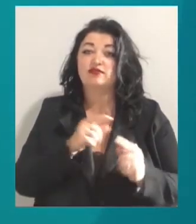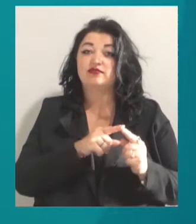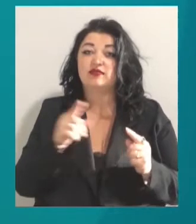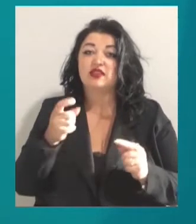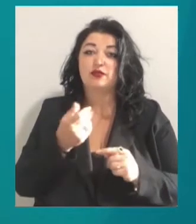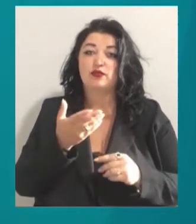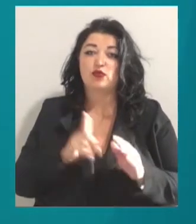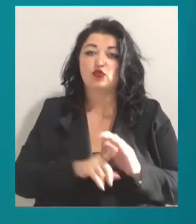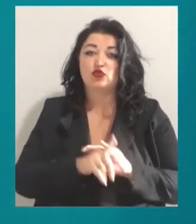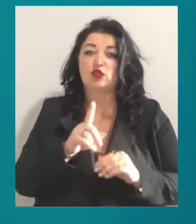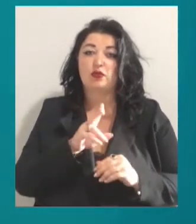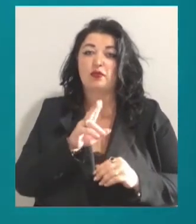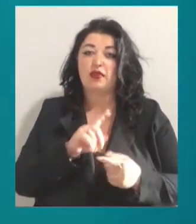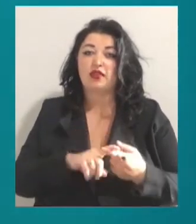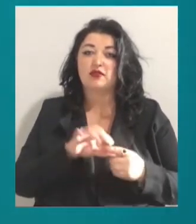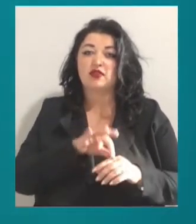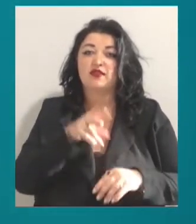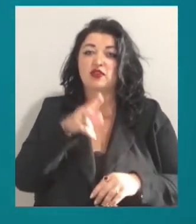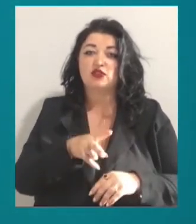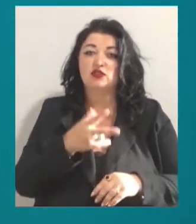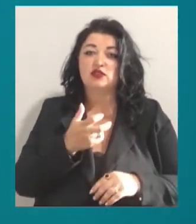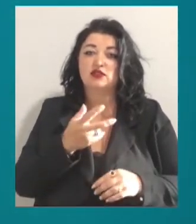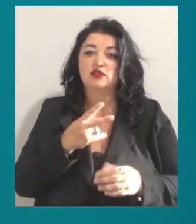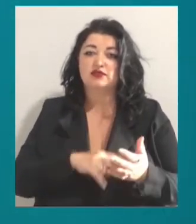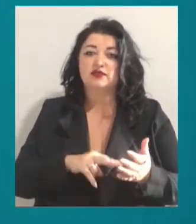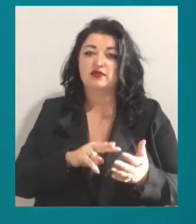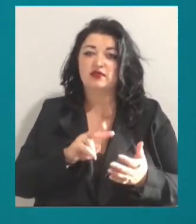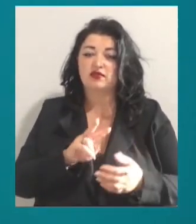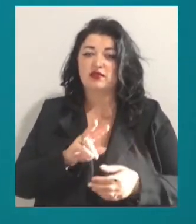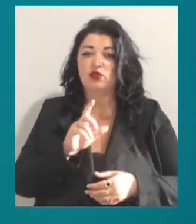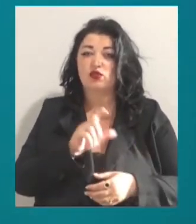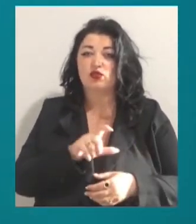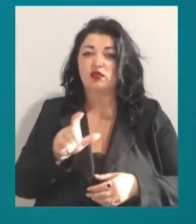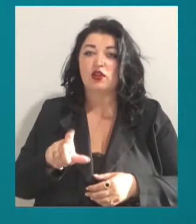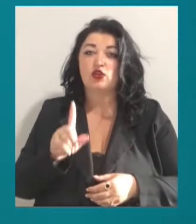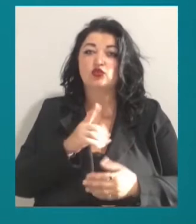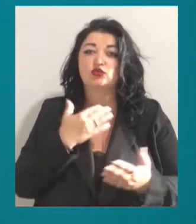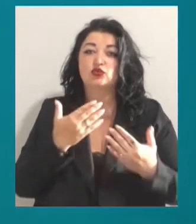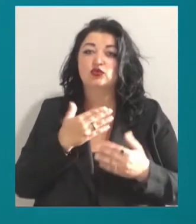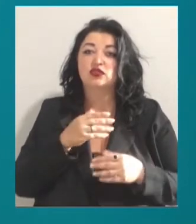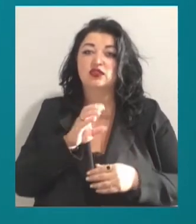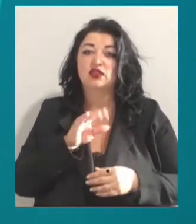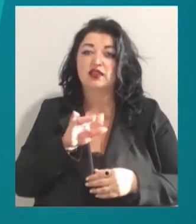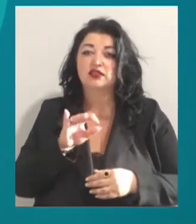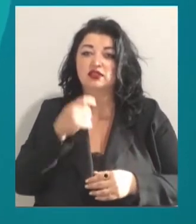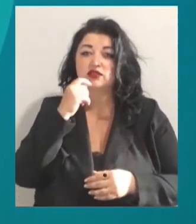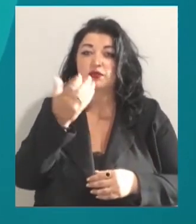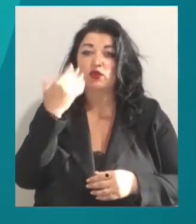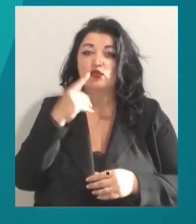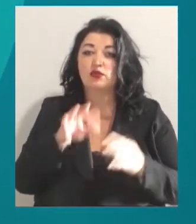Одещині на COVID захворіли 2378 людей. Що стосується статистики по Україні, то за минулу добу